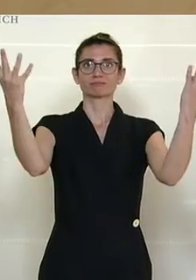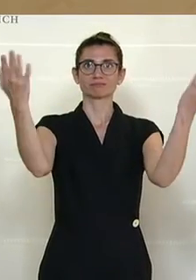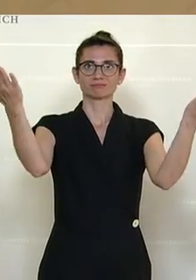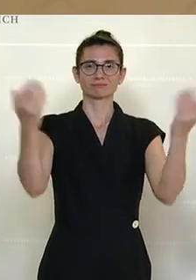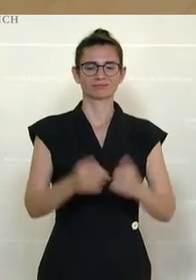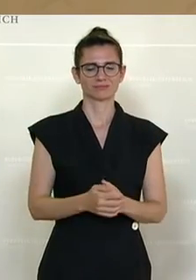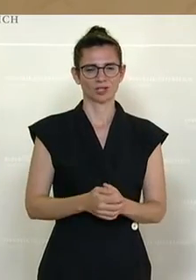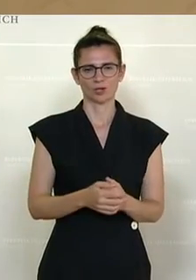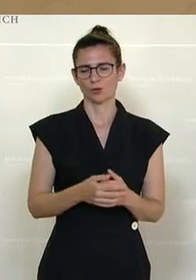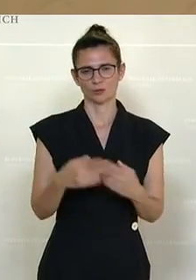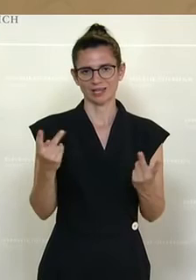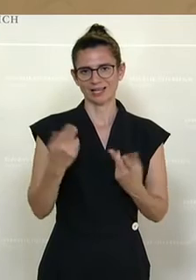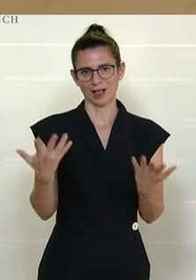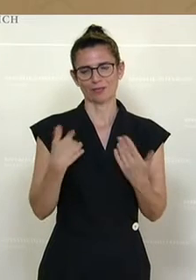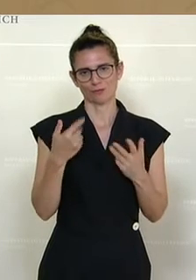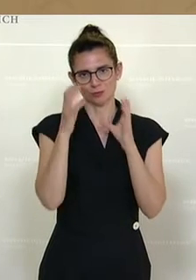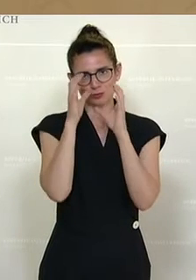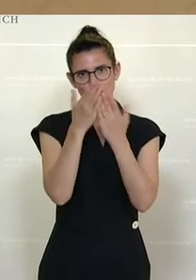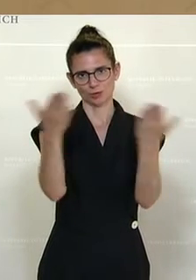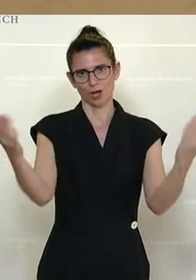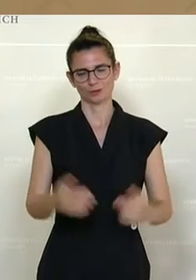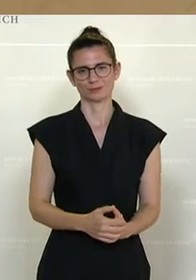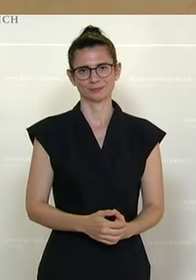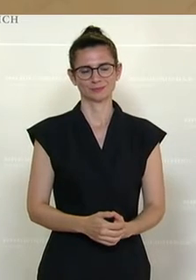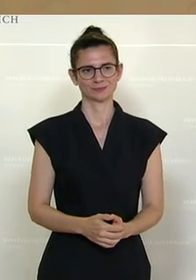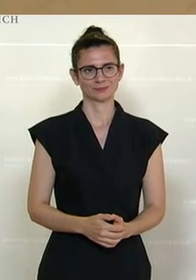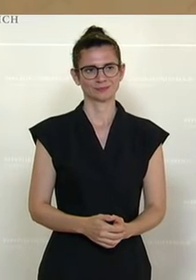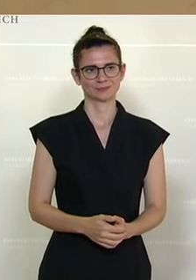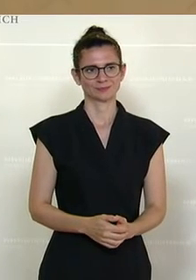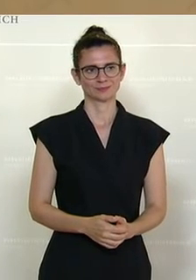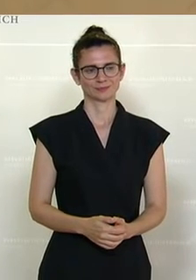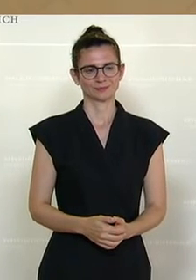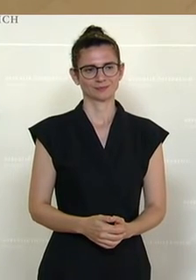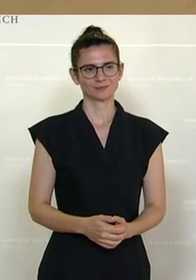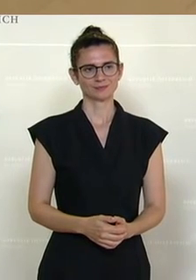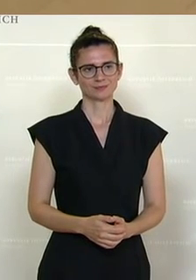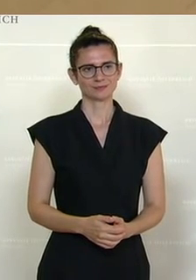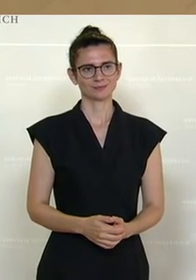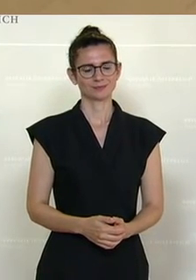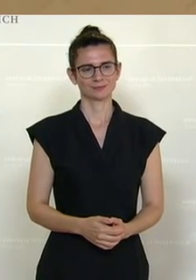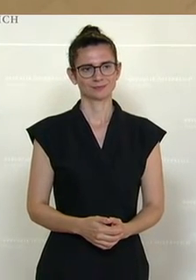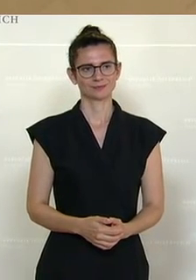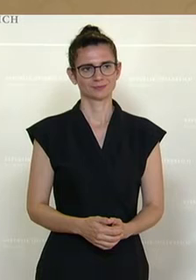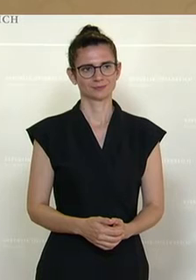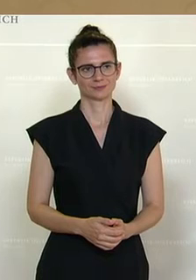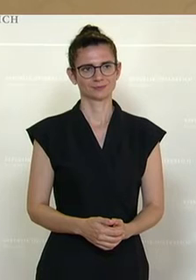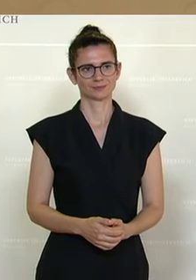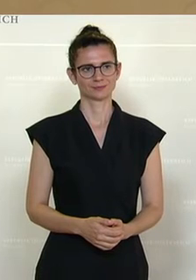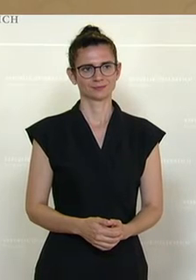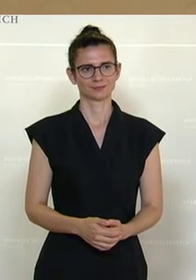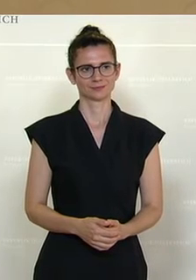wo immer Sie sonst hier zusehen. Wir haben ein